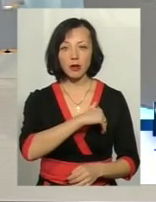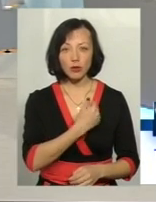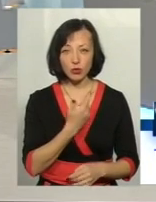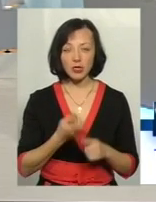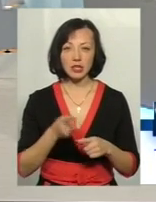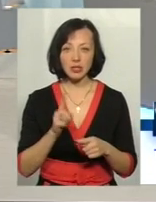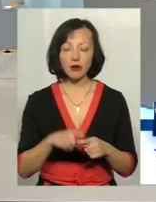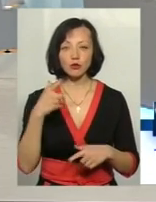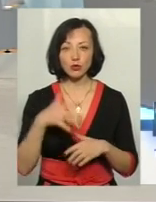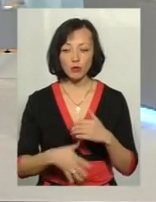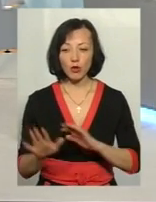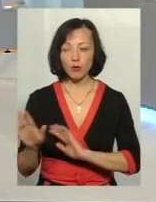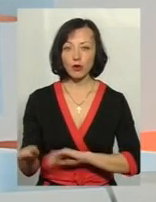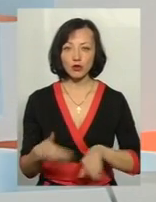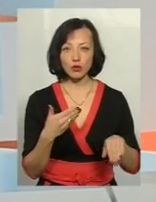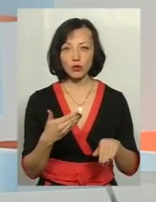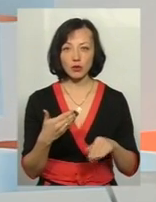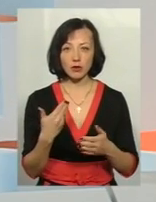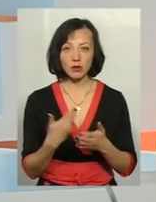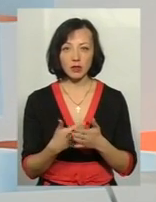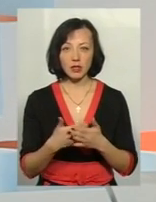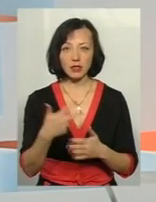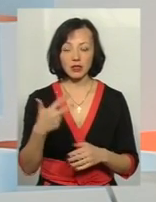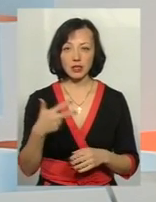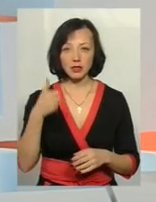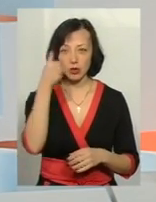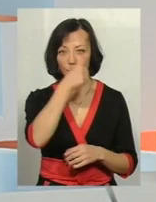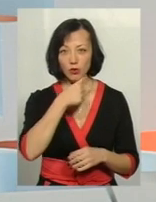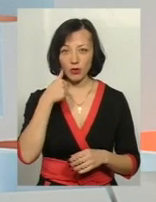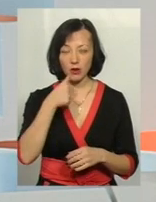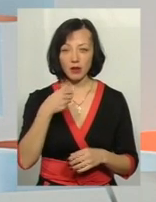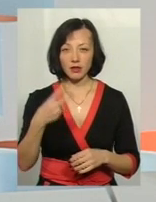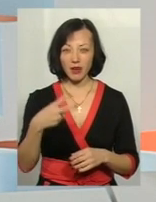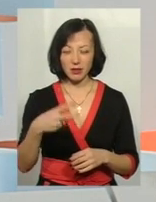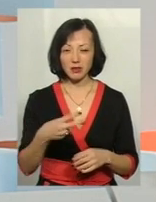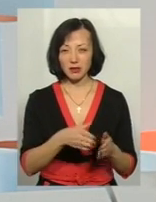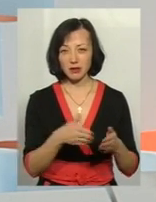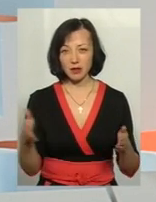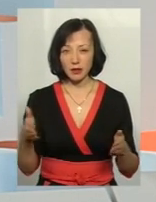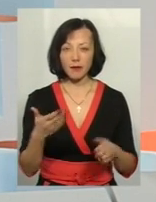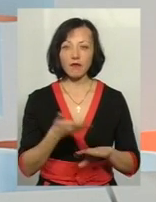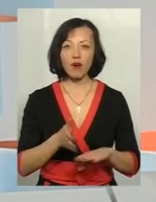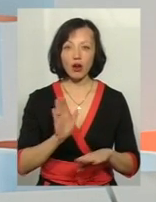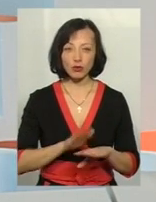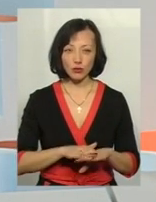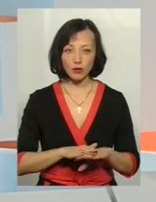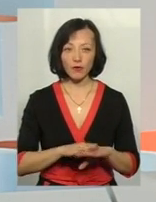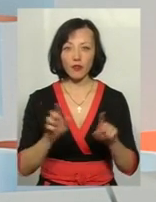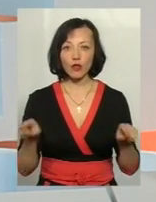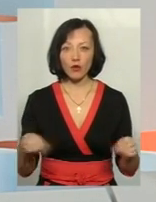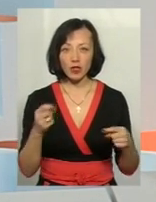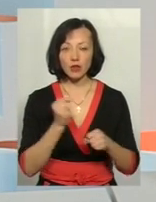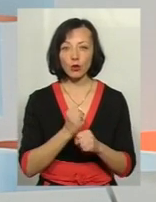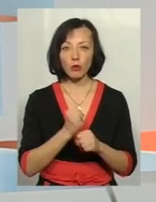на це. Зрозуміло, що пройшло 30 років після цього, чи більше 20 років, важко відновити